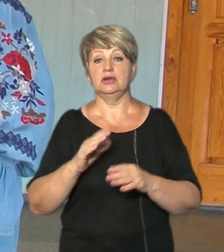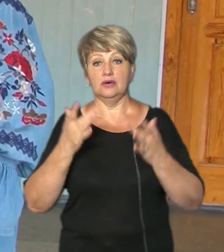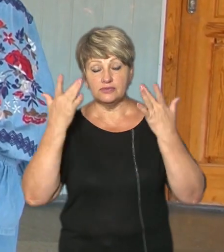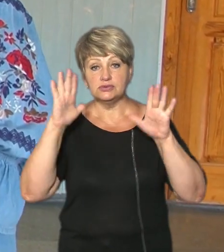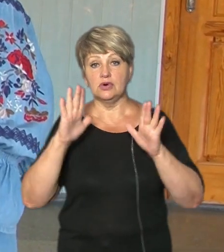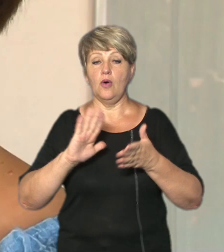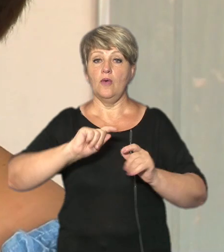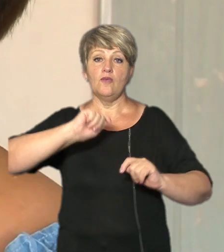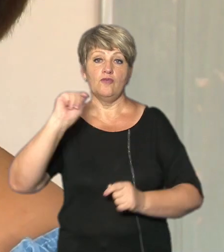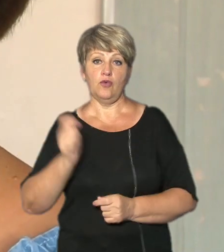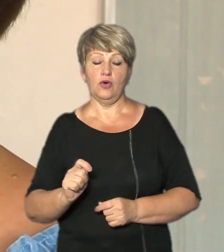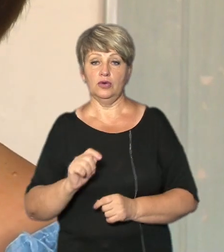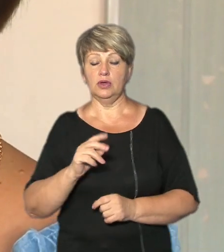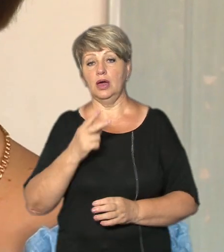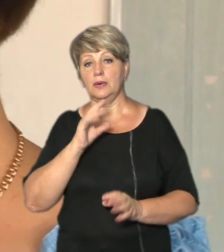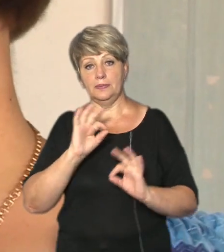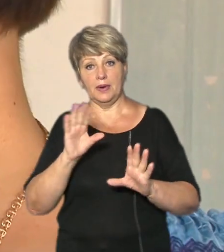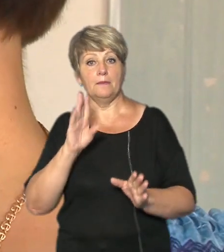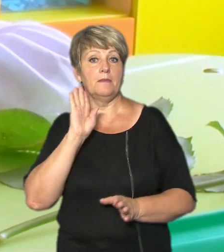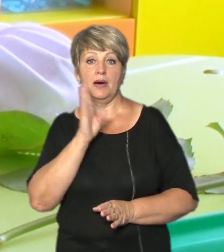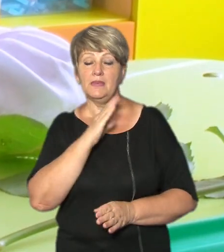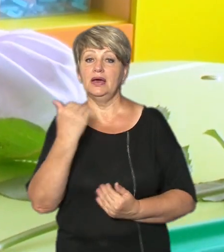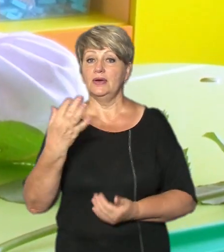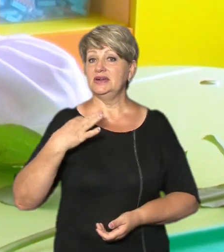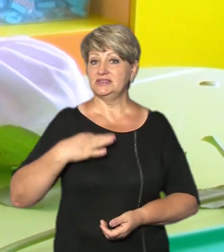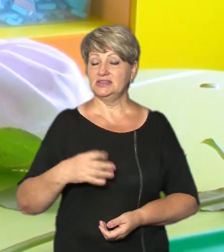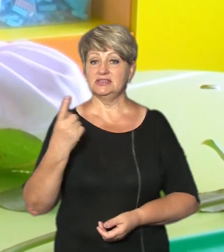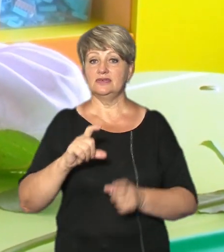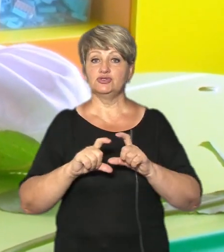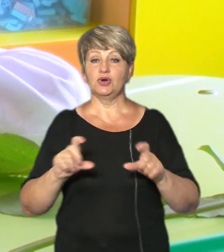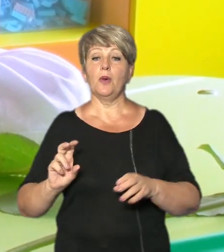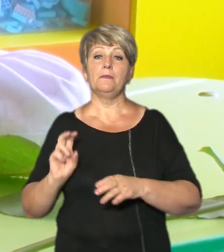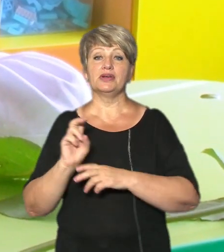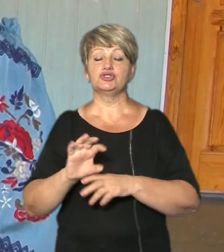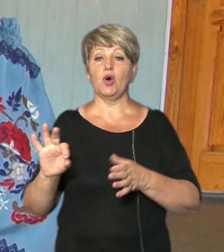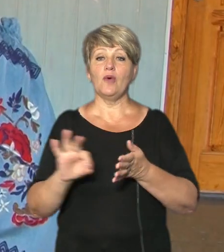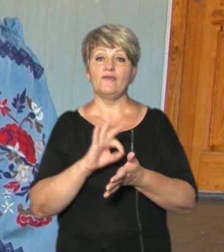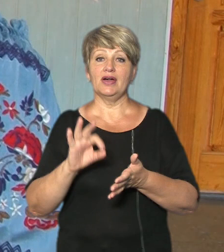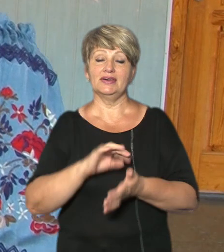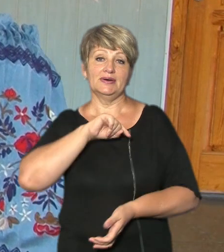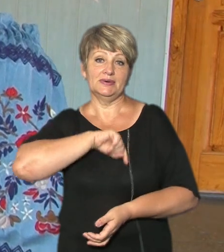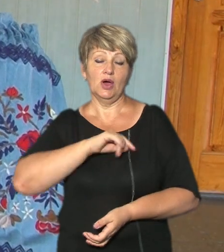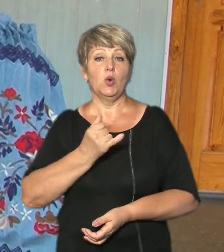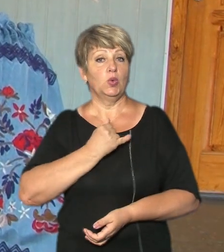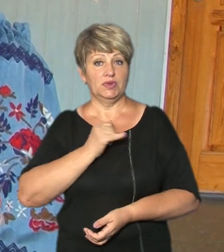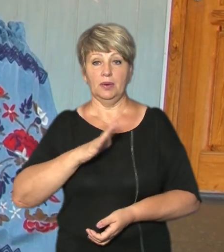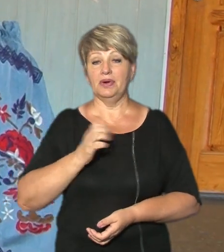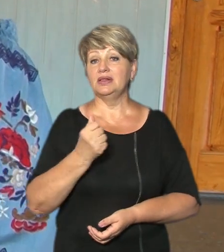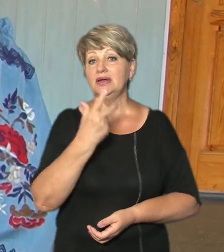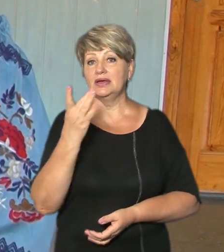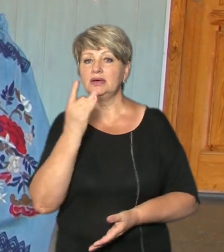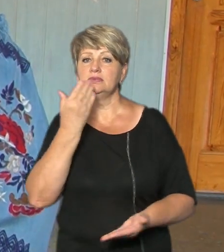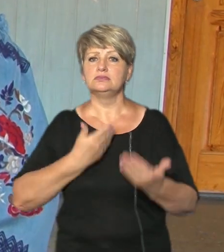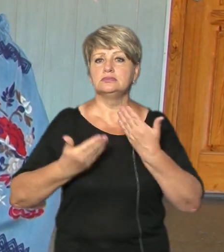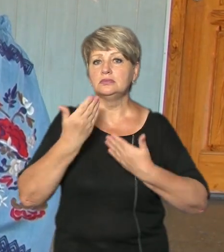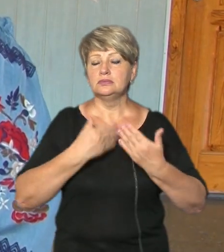першокласника Антоніна Панченко її син Марк сьогодні до школи прийшов у вишиванці у нас було декілька разів опитування з